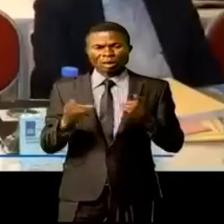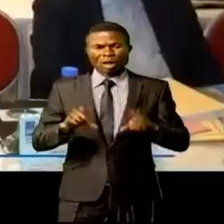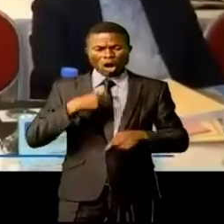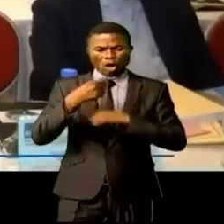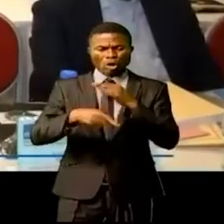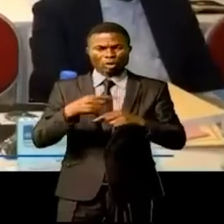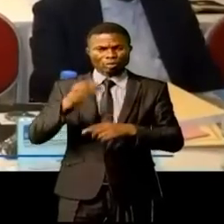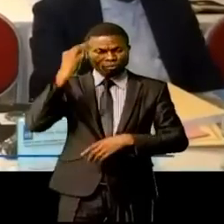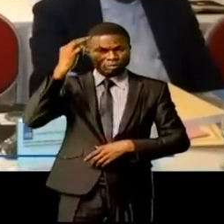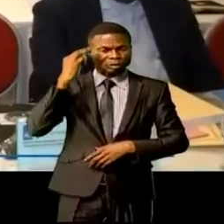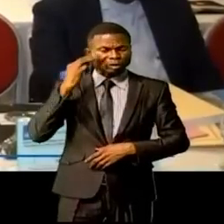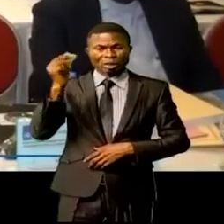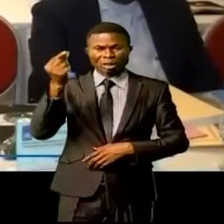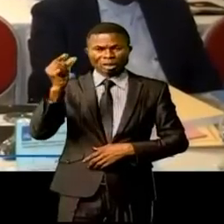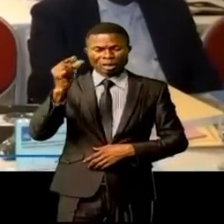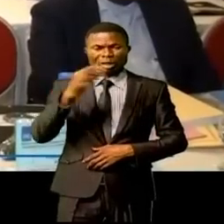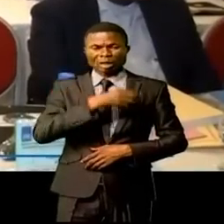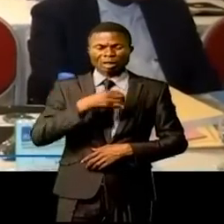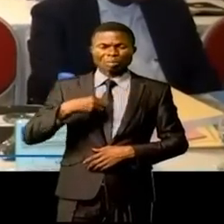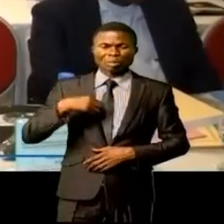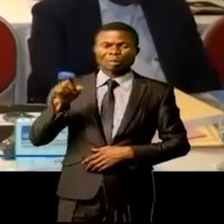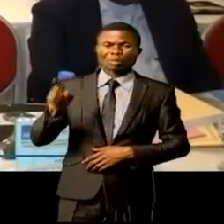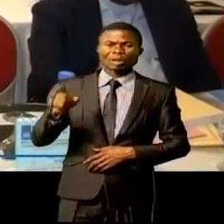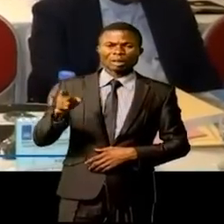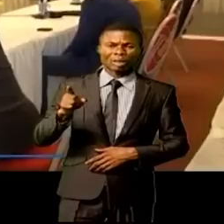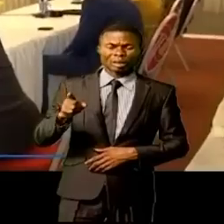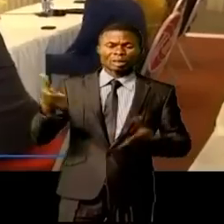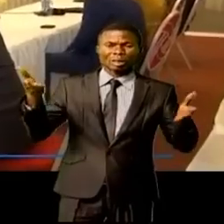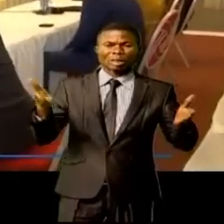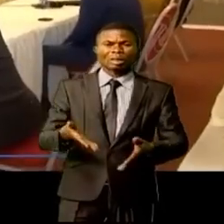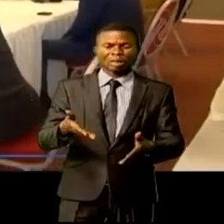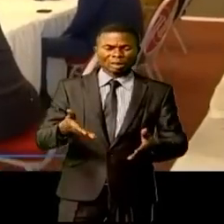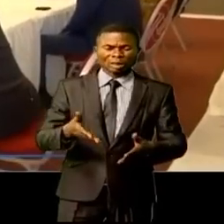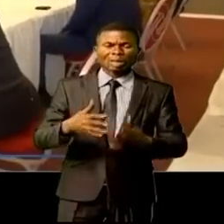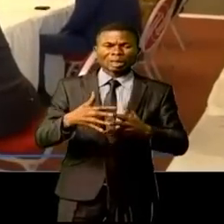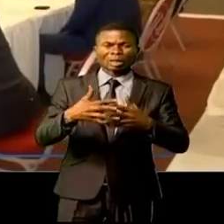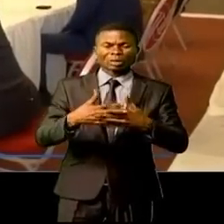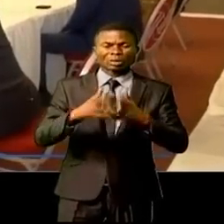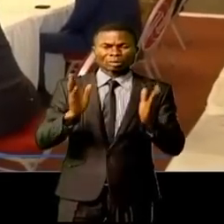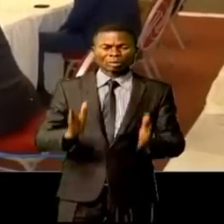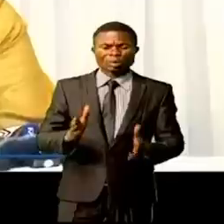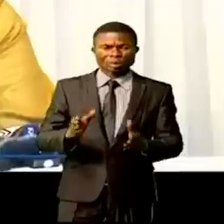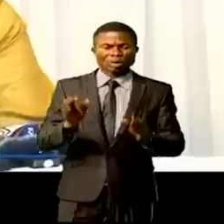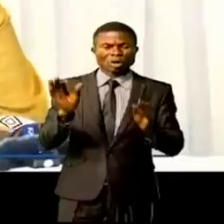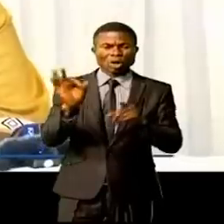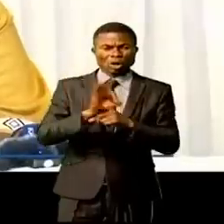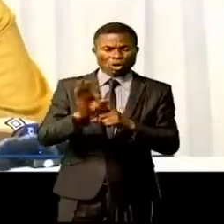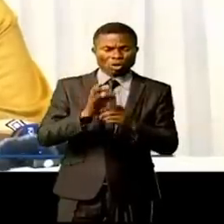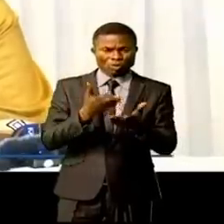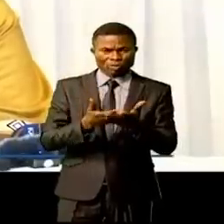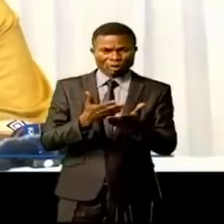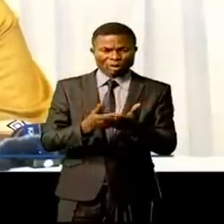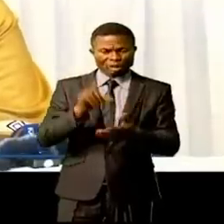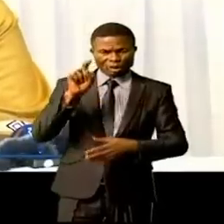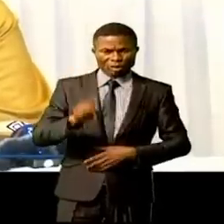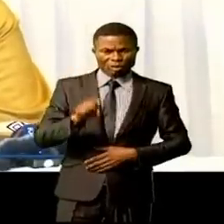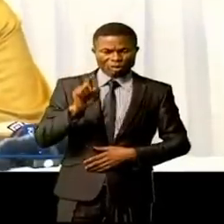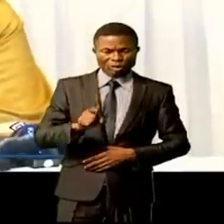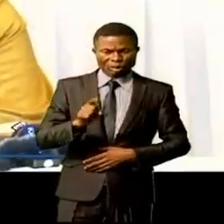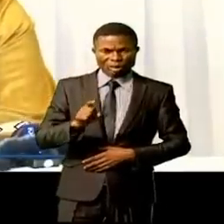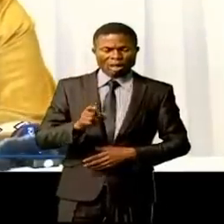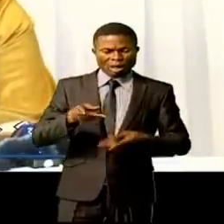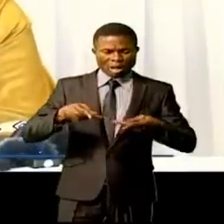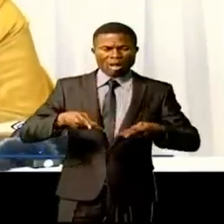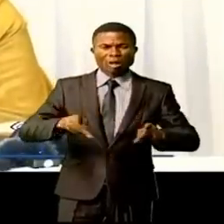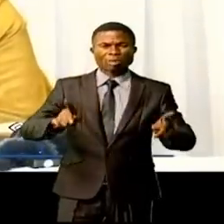par la ministre des Mines, Antoinette Samba Kalambaye, en présence de ses partenaires. Cette table ronde devra permettre,